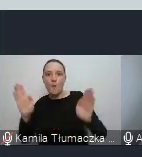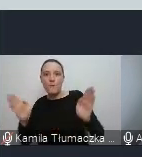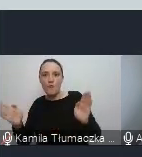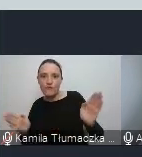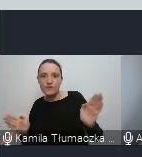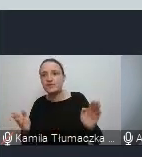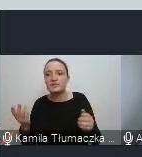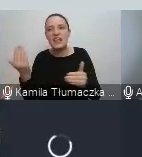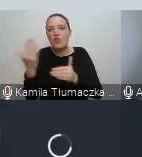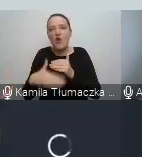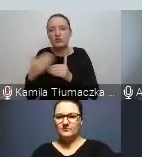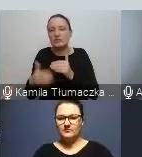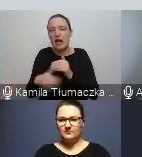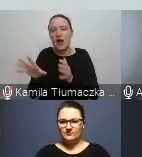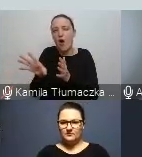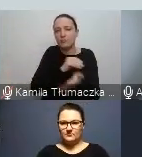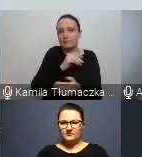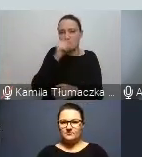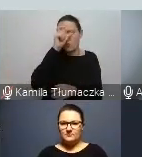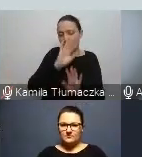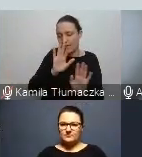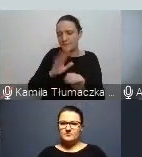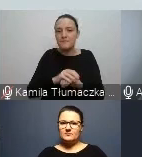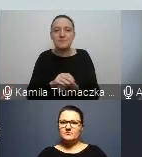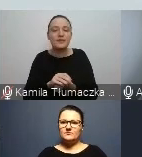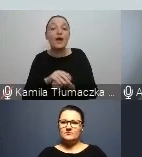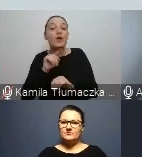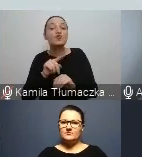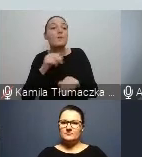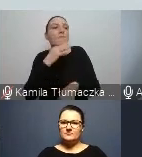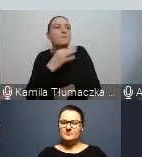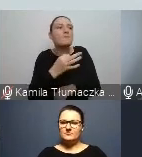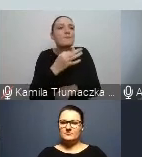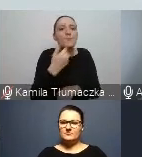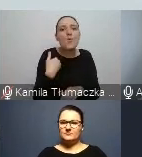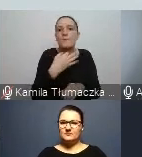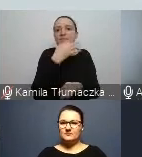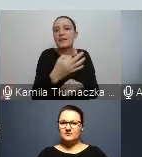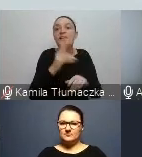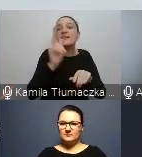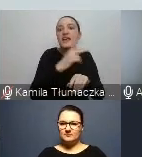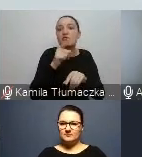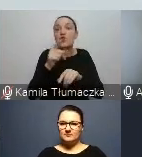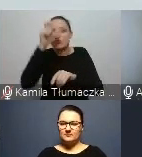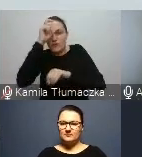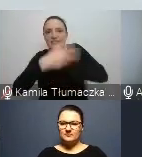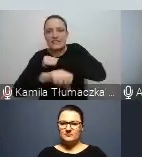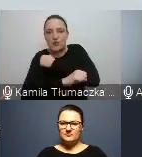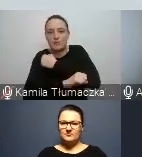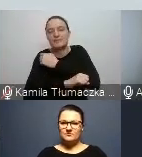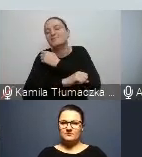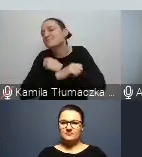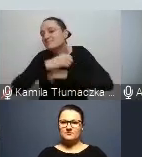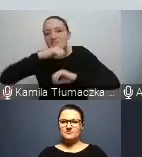stylizowany na człowieka. No i padło pytanie, kiedy te wszystkie urządzenia zastąpią człowieka? No nigdy go nie